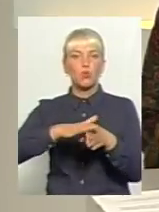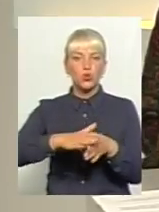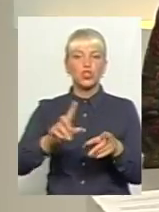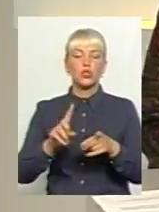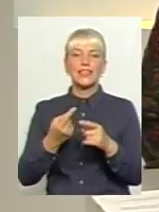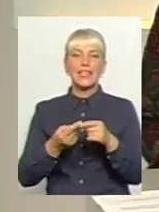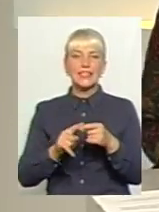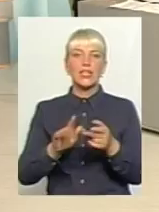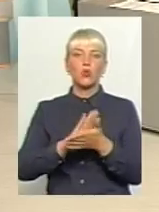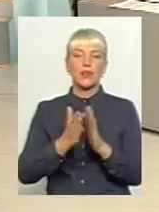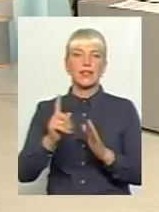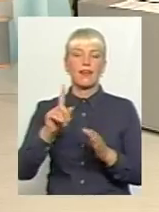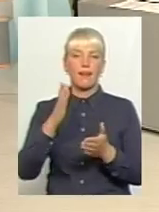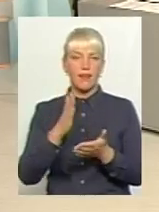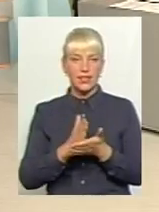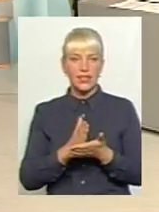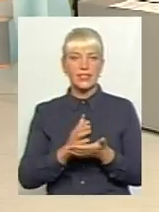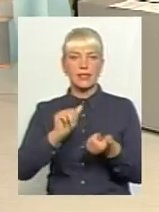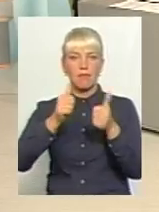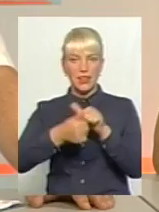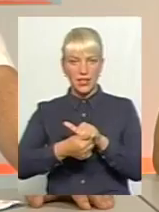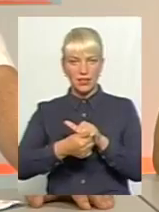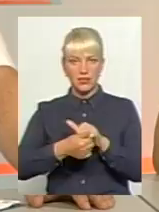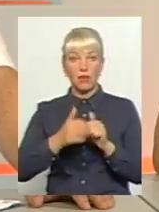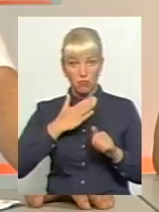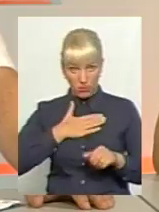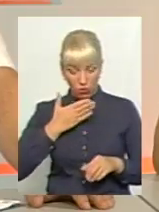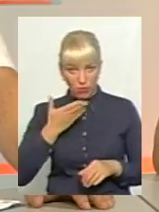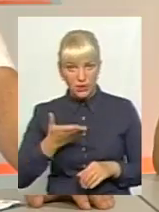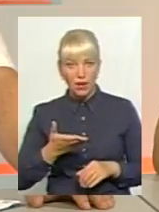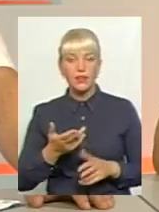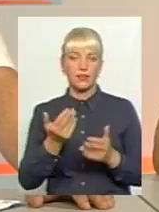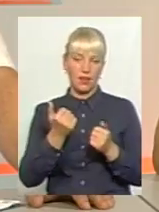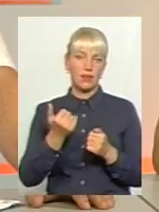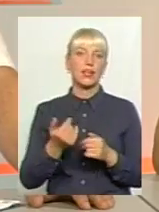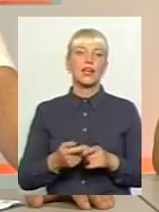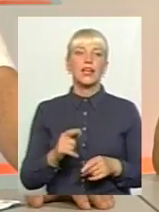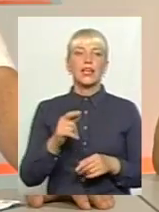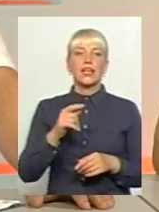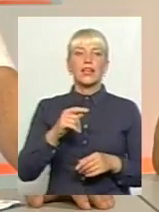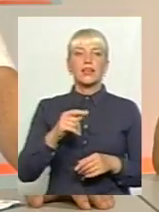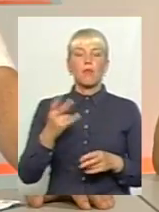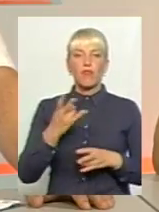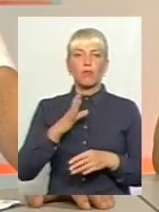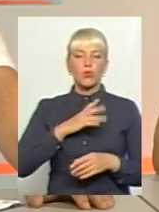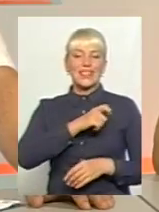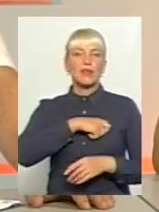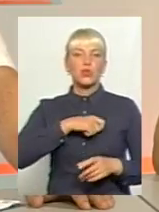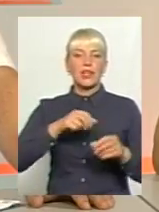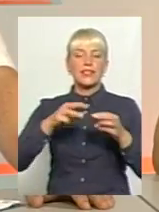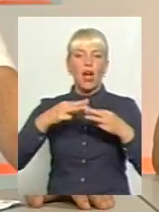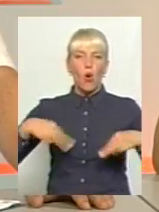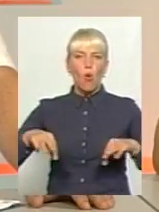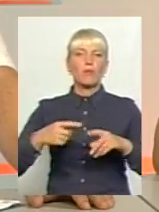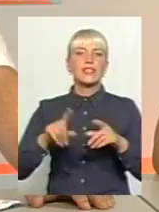є, змінилася найкраще? Мої коментарі. Так, звичайно. Нарешті має складатися ця депутатська комісія, яка має вивчити